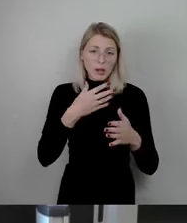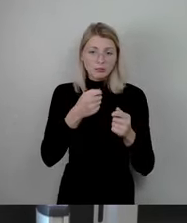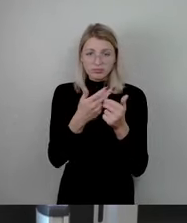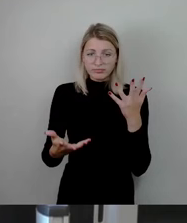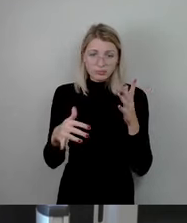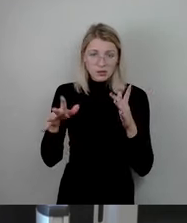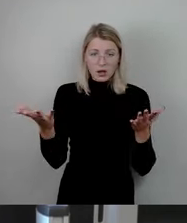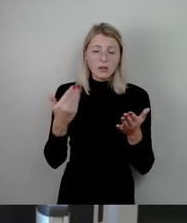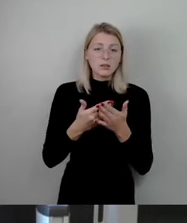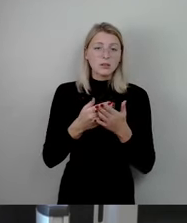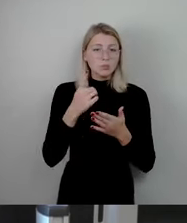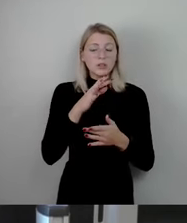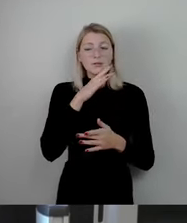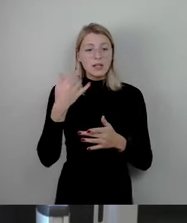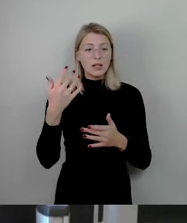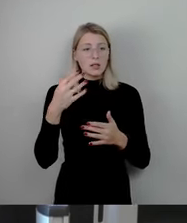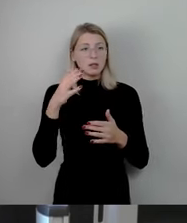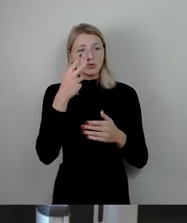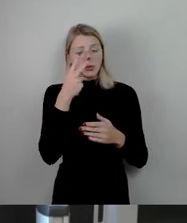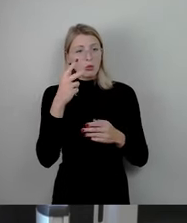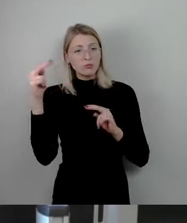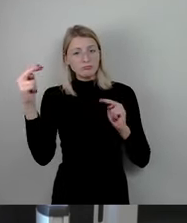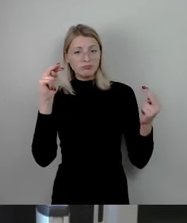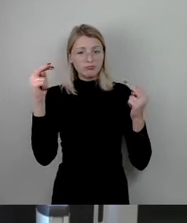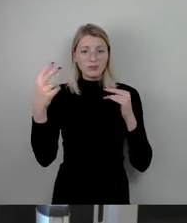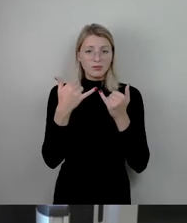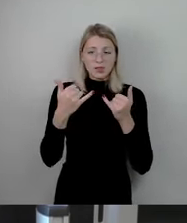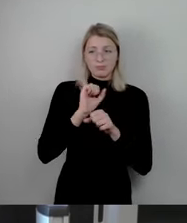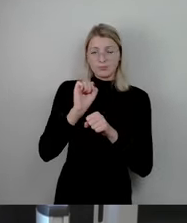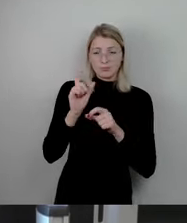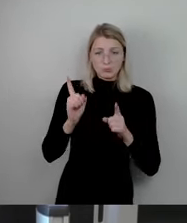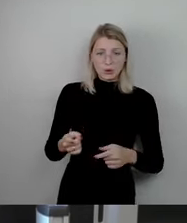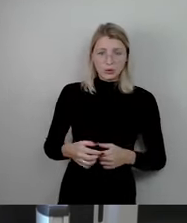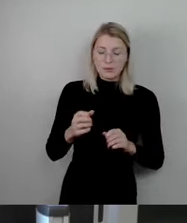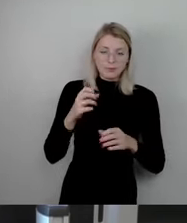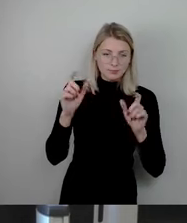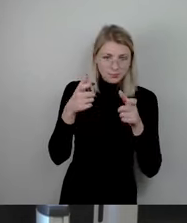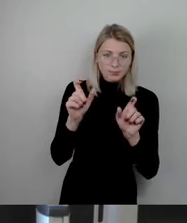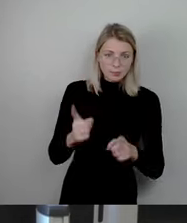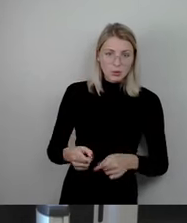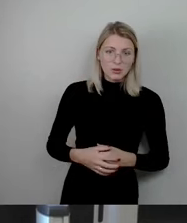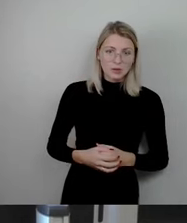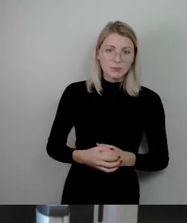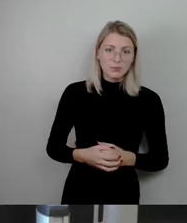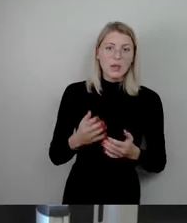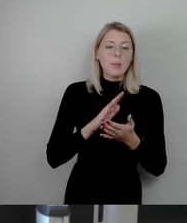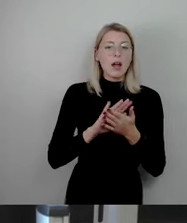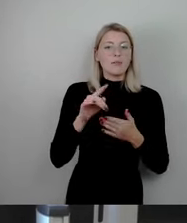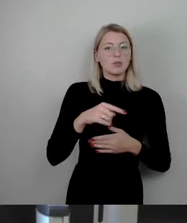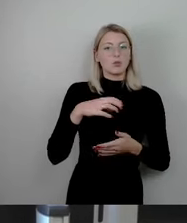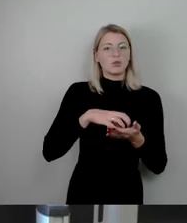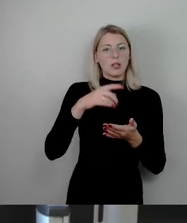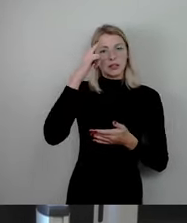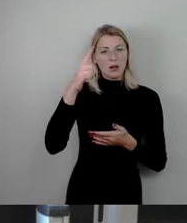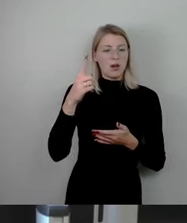müssen wir da auch vielseitig an dieses Problem auch rangehen. Ich will an der Stelle aber trotzdem mal eine Sache sagen, weil wenn man hier singulär dieser Stadtratsdebatte folgt, könnte man